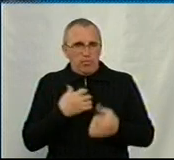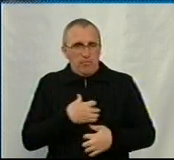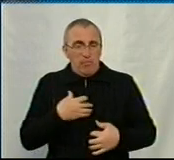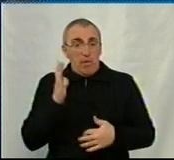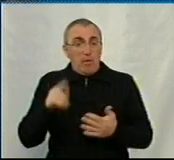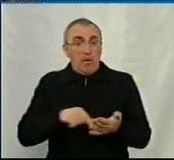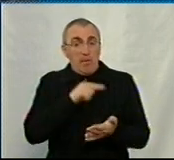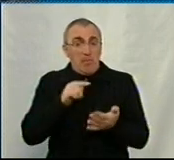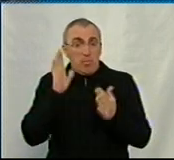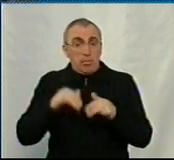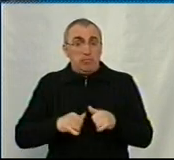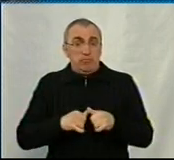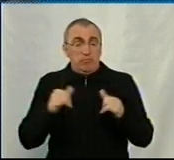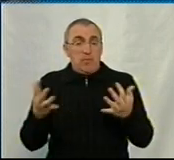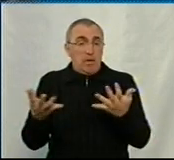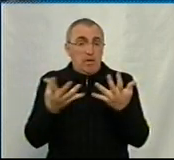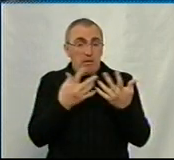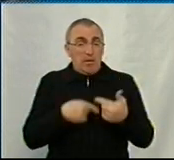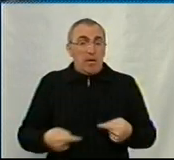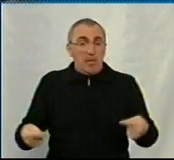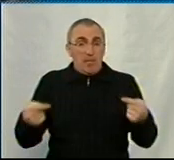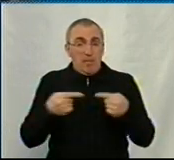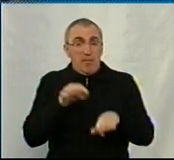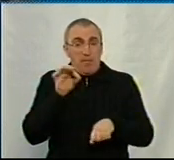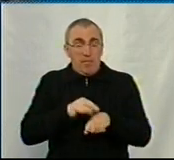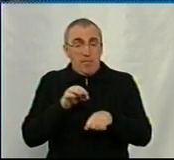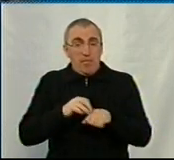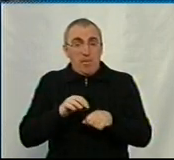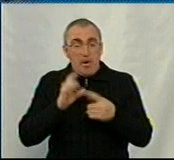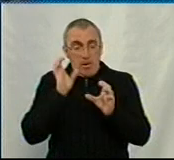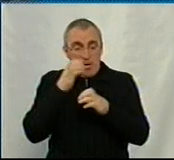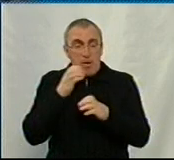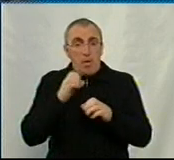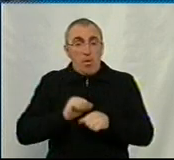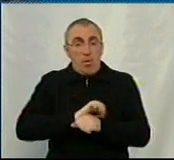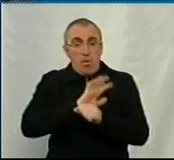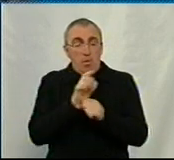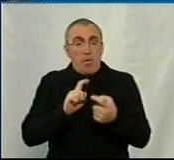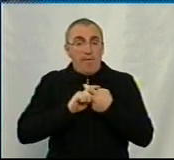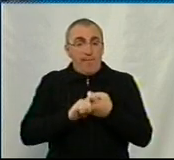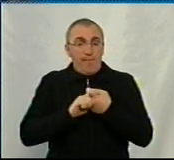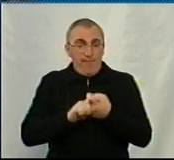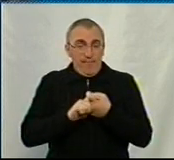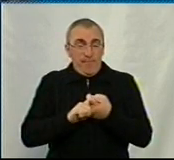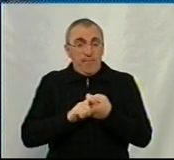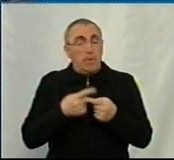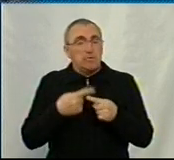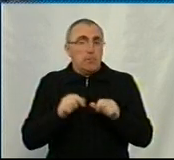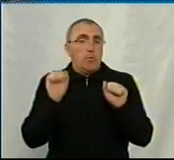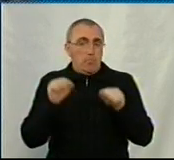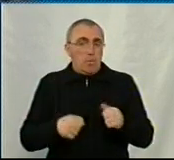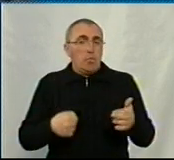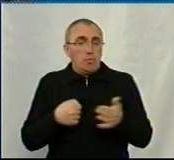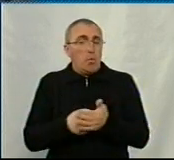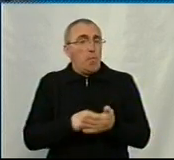місті будуть збільшуватися кількість підтверджених захворювань лабораторно на короніверсінфекцію, то це може дійти до